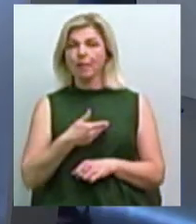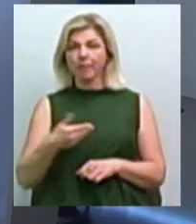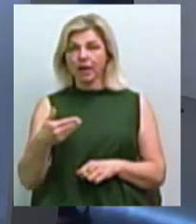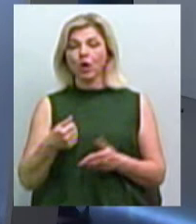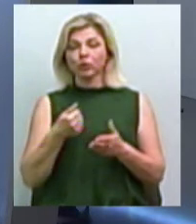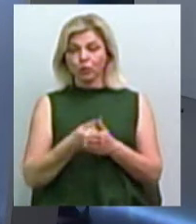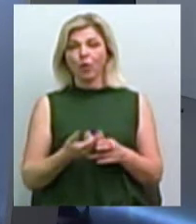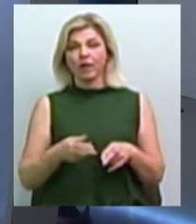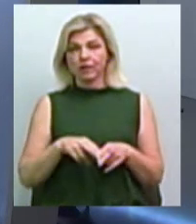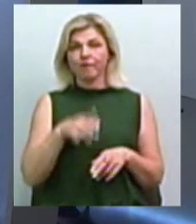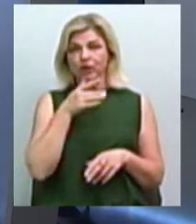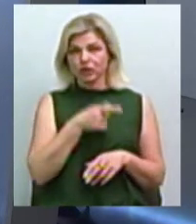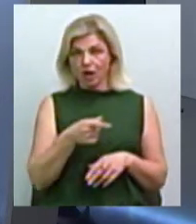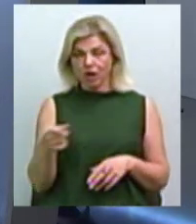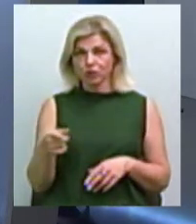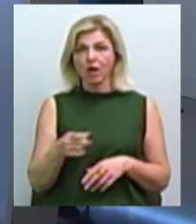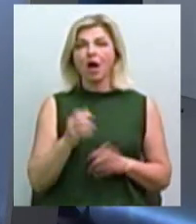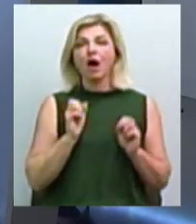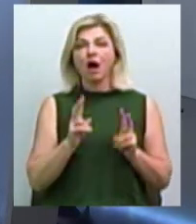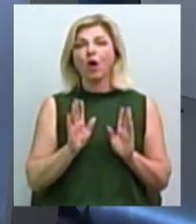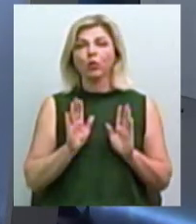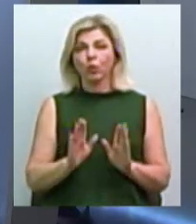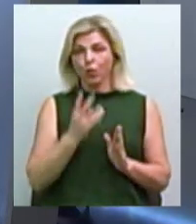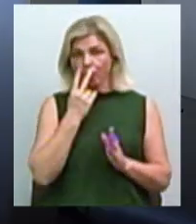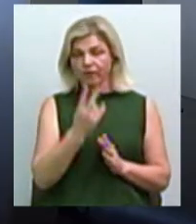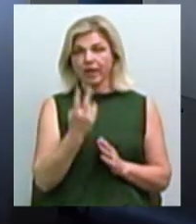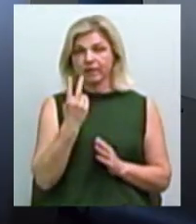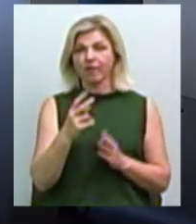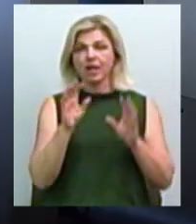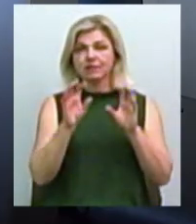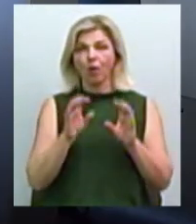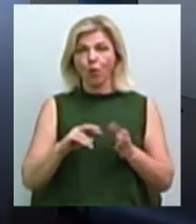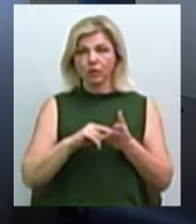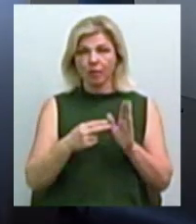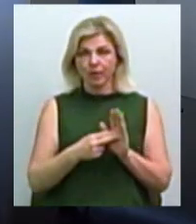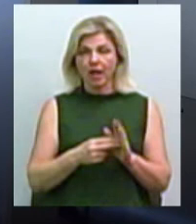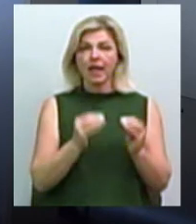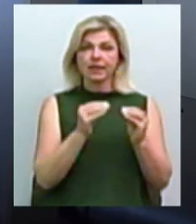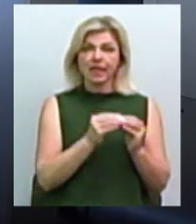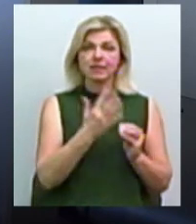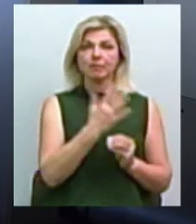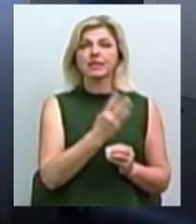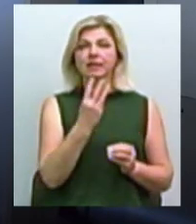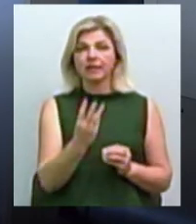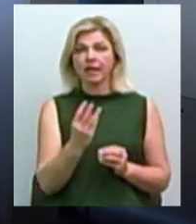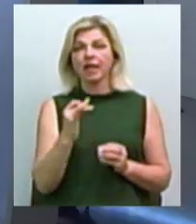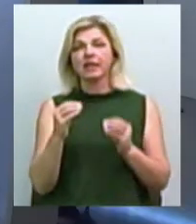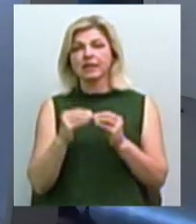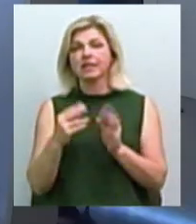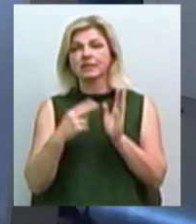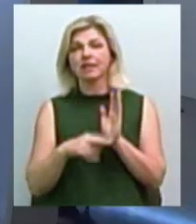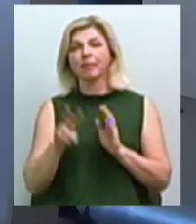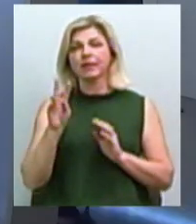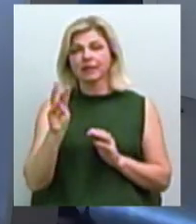часу, знову, як тільки ми побачили два законопроєкти, вони в парі йдуть, це 10-53-1 і 10-73, це